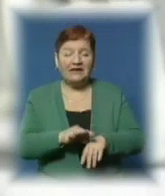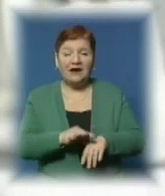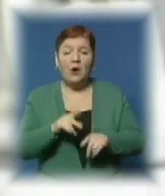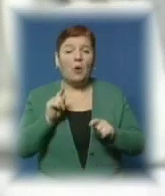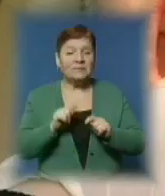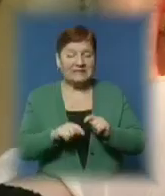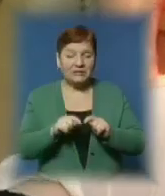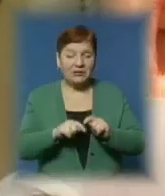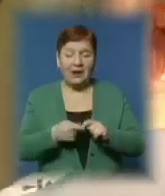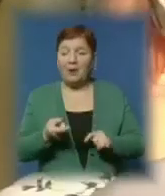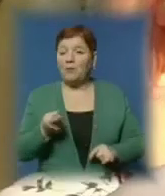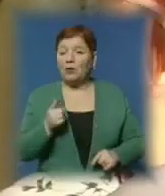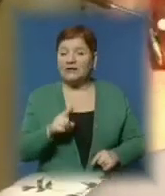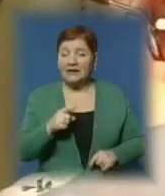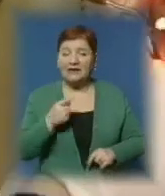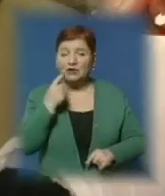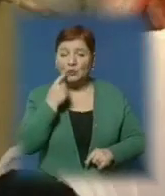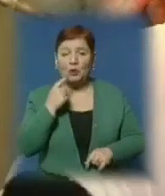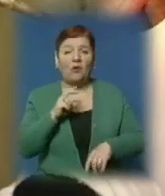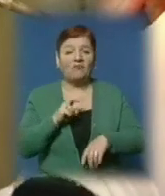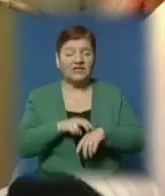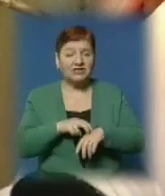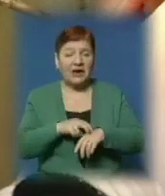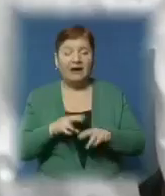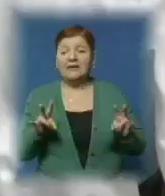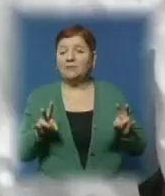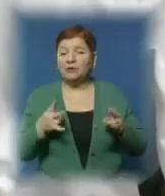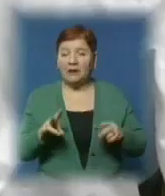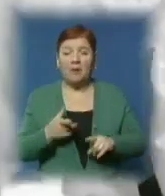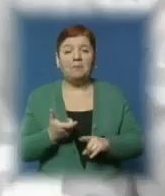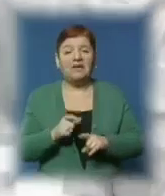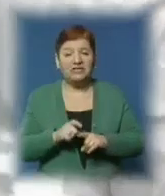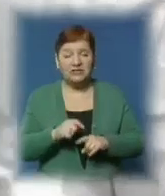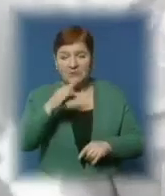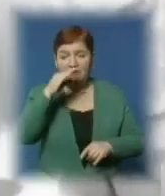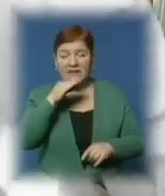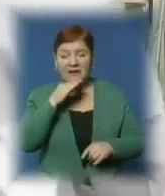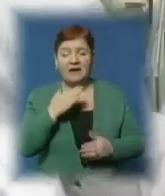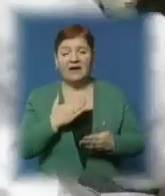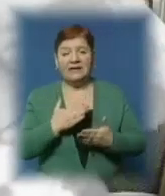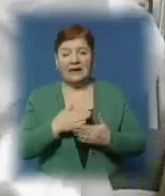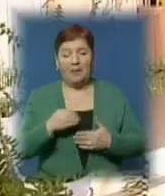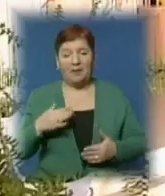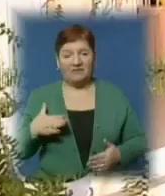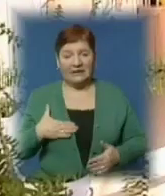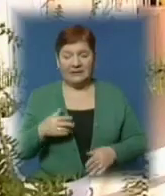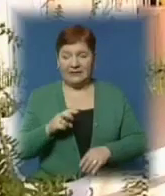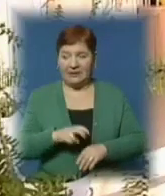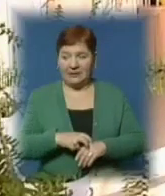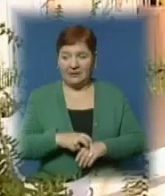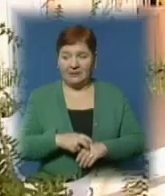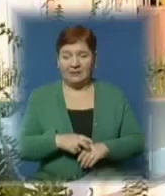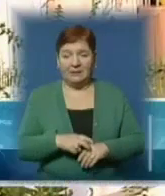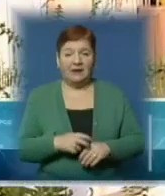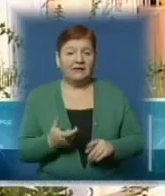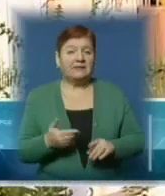обстеження. Проте власного зубного лікаря школа не потребує, адже більшість батьків мають приватних лікарів. Нагальної потреби в